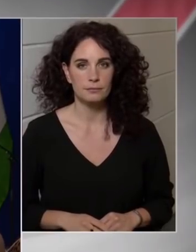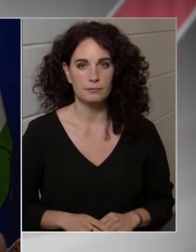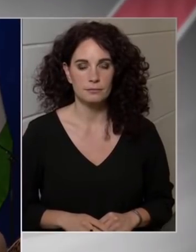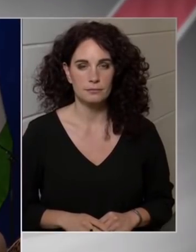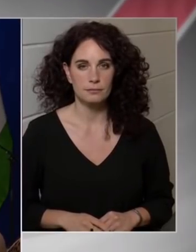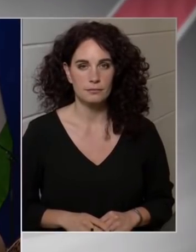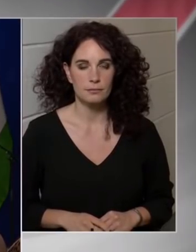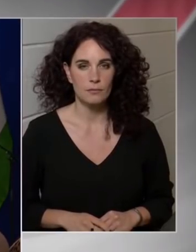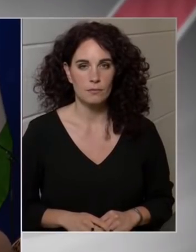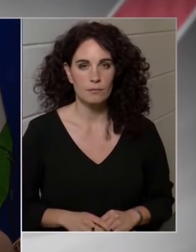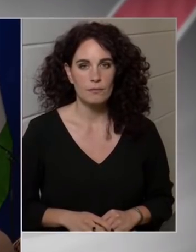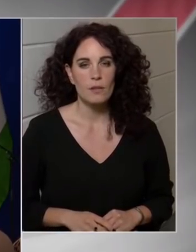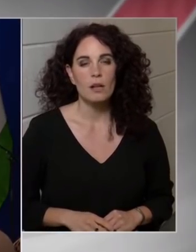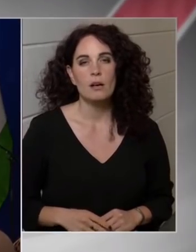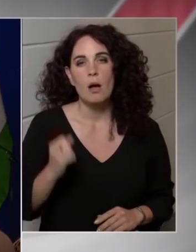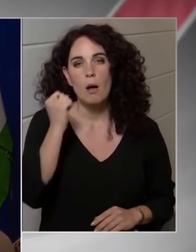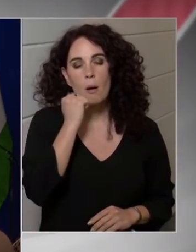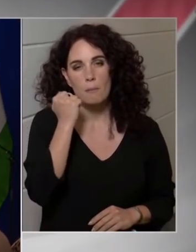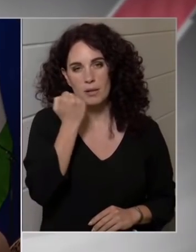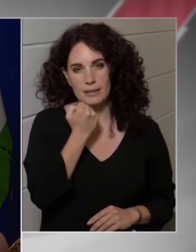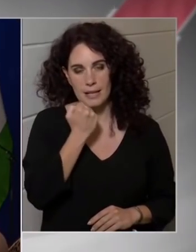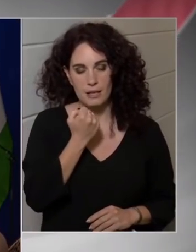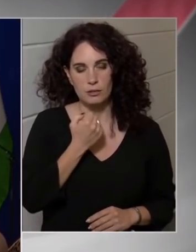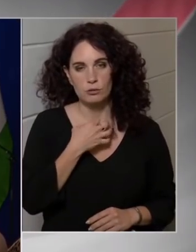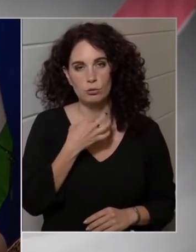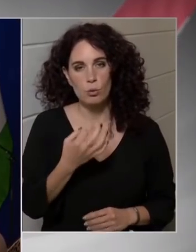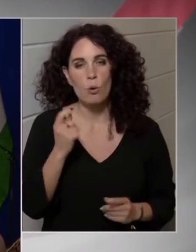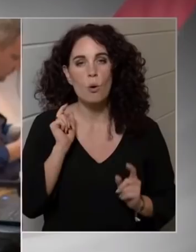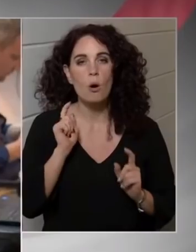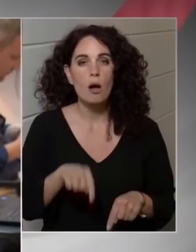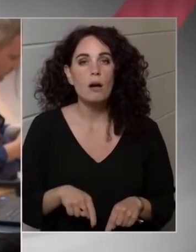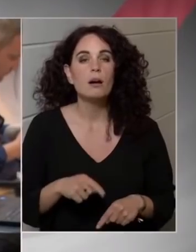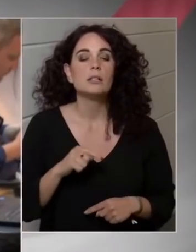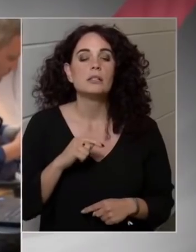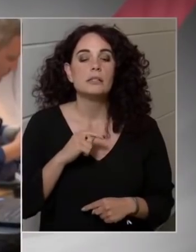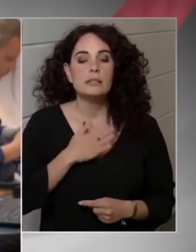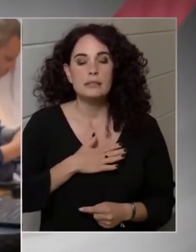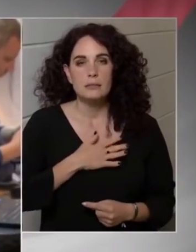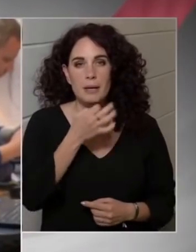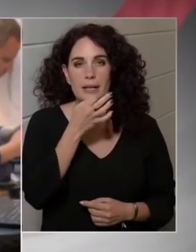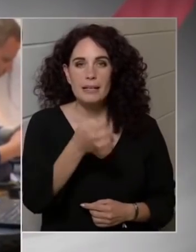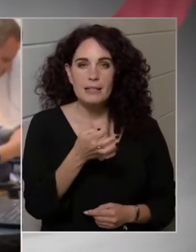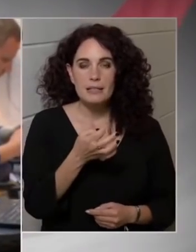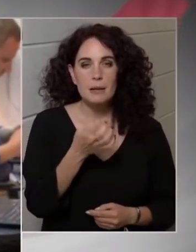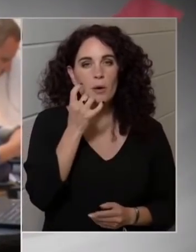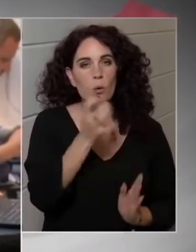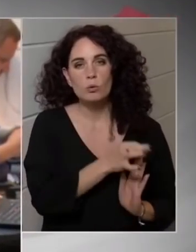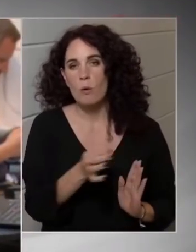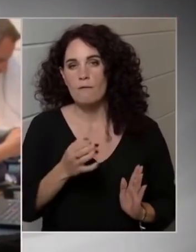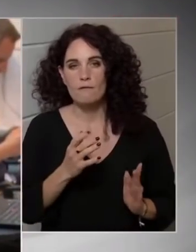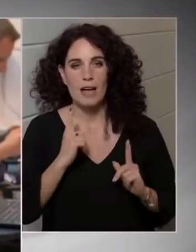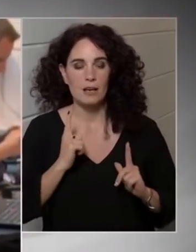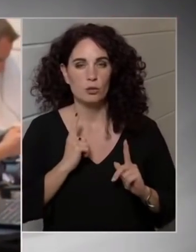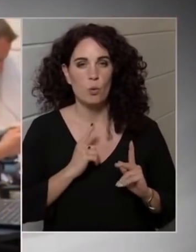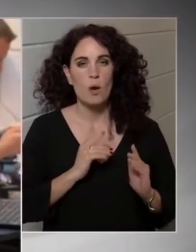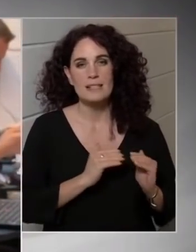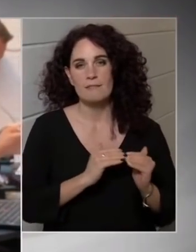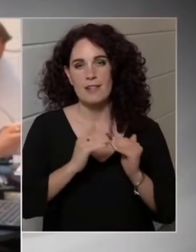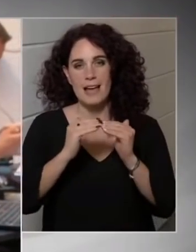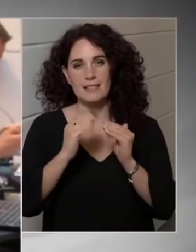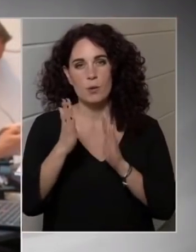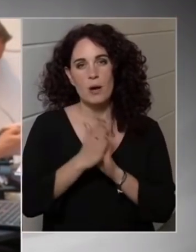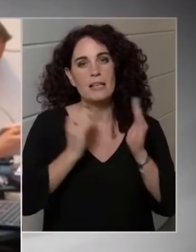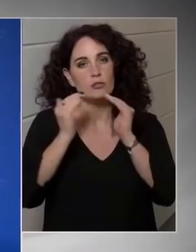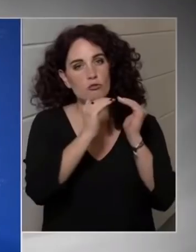Valamási csóvaljuk a Mandinertől. Azt szeretném megkérdezni, hogy mikortól várható, hogy az infláció elkezd csökkenni?